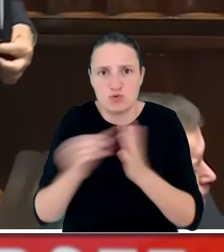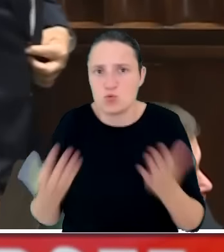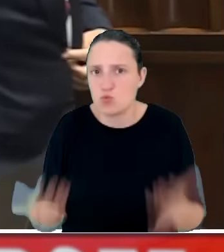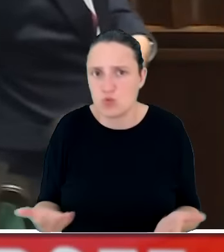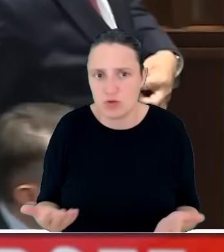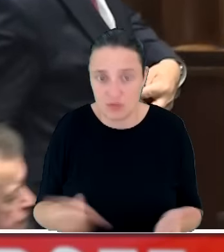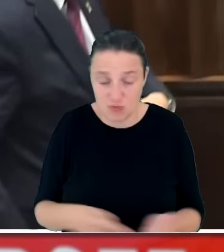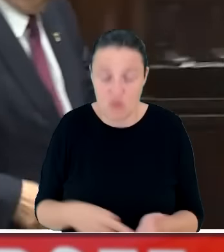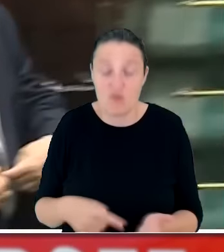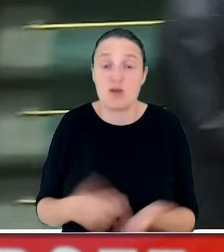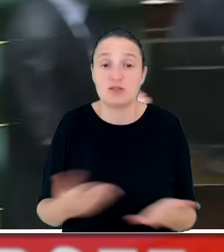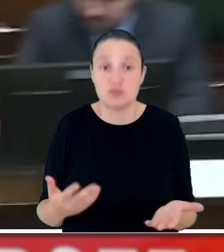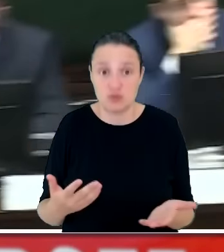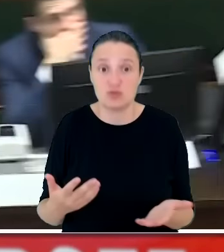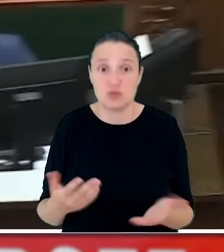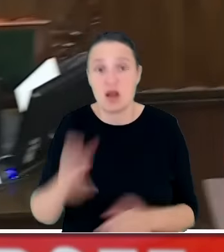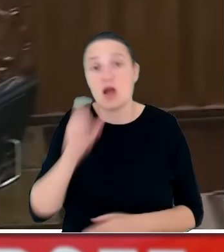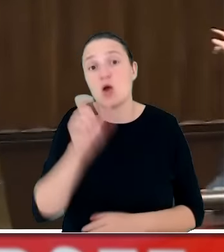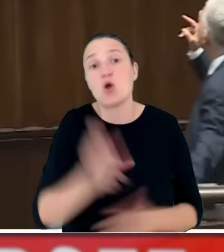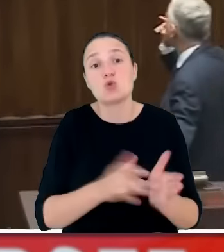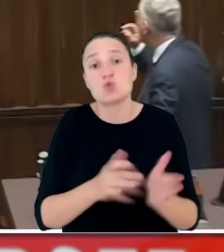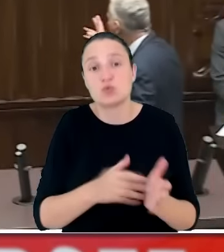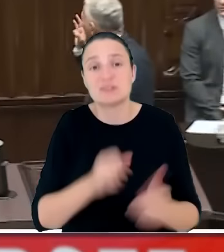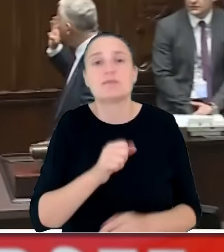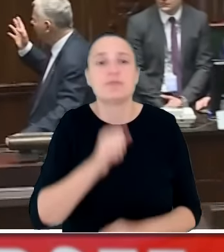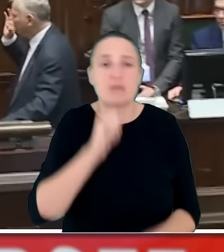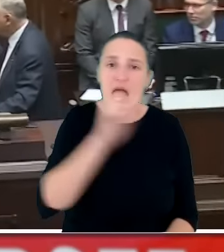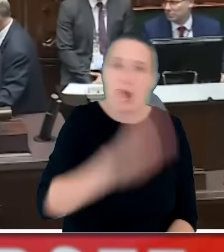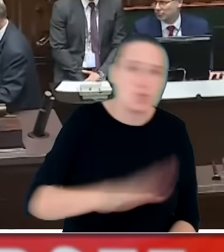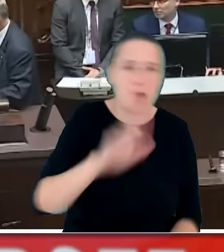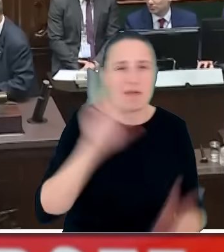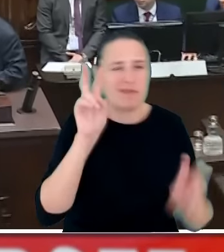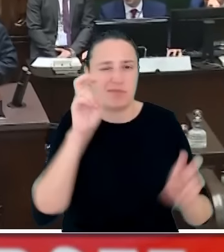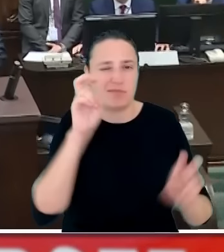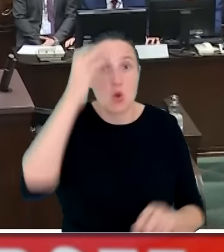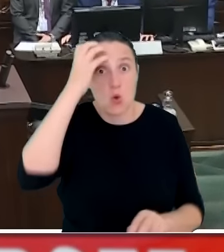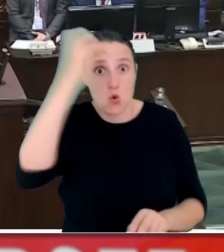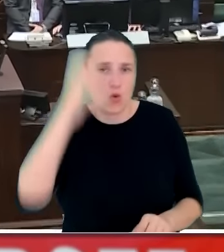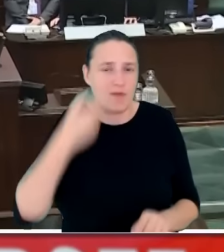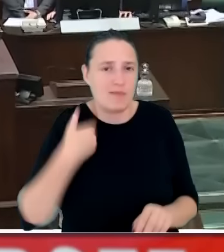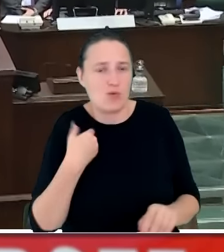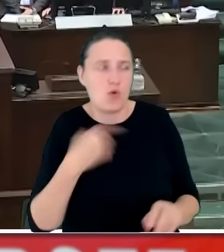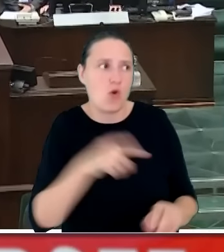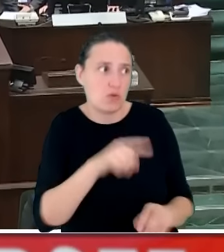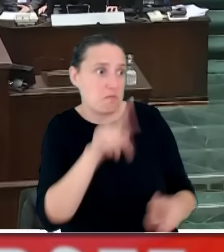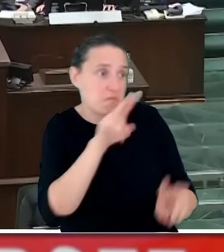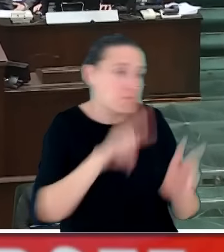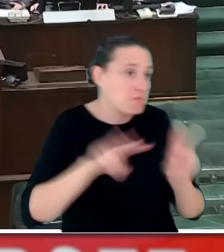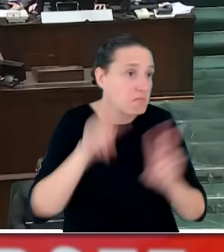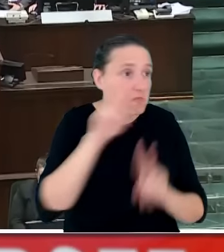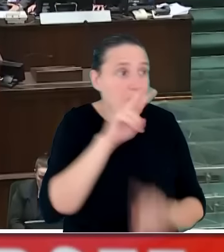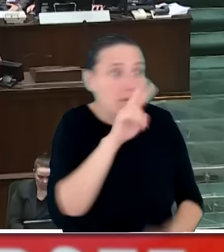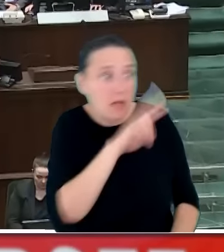Bardzo wiele czasu przebywał Donald Tusk w Europie, był tym królem Europy, być może napatrzył się tam na to, co się tam dzieje, w jaki sposób jest